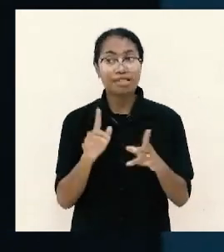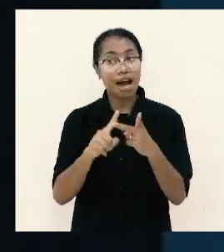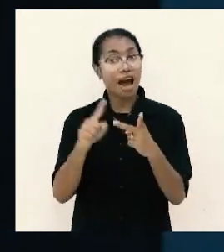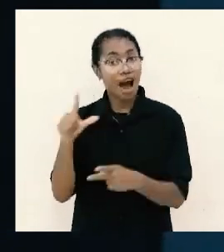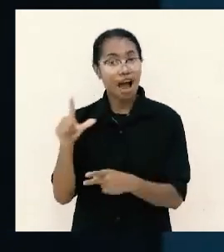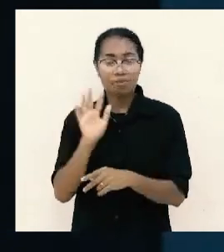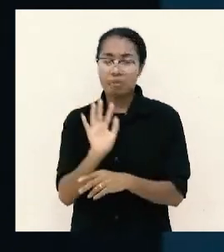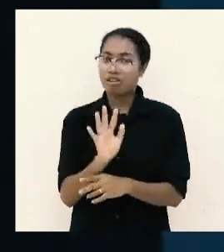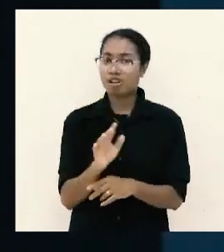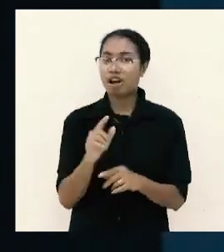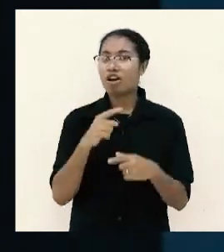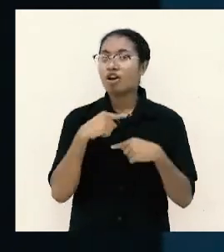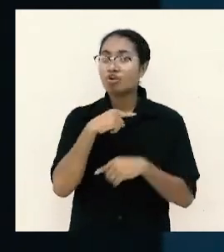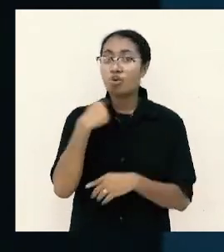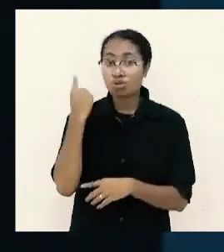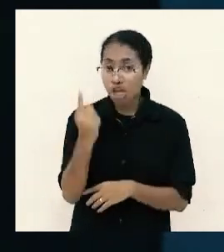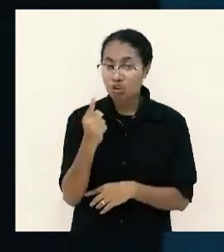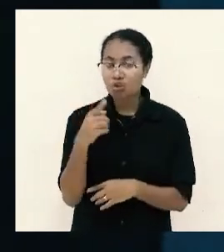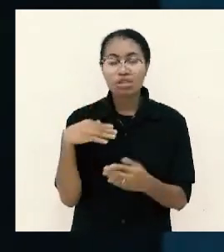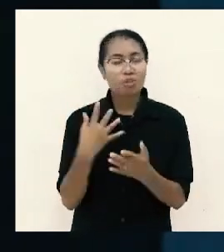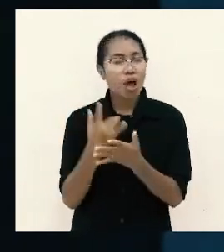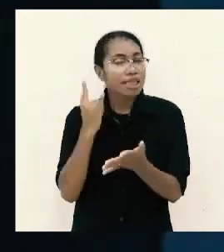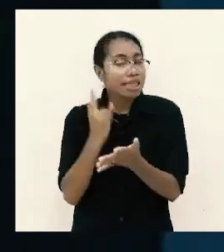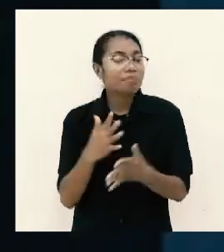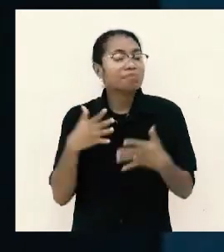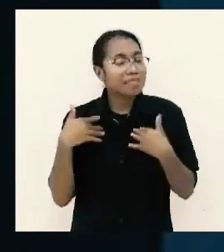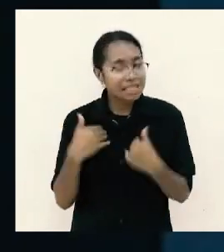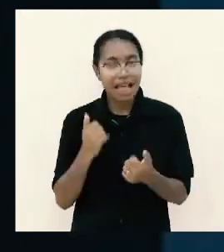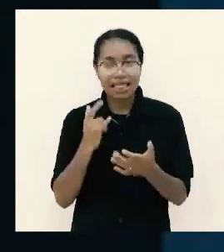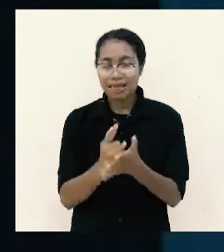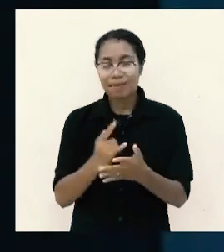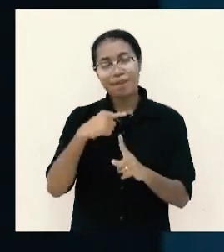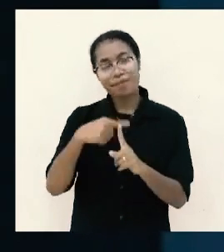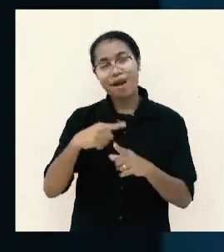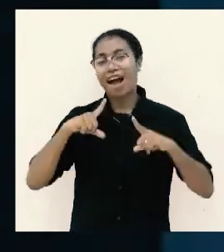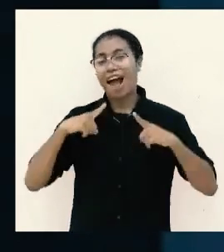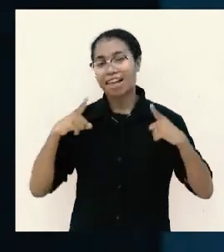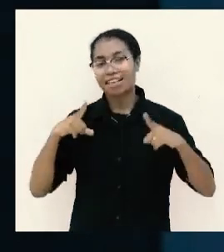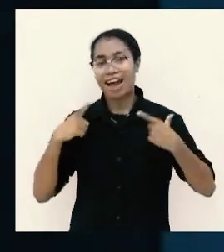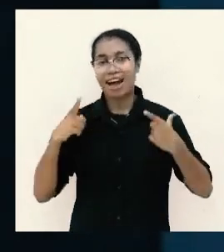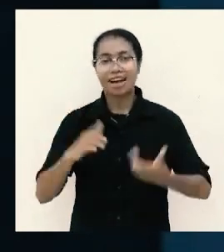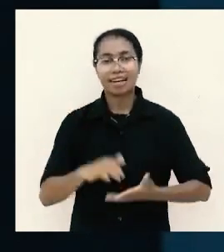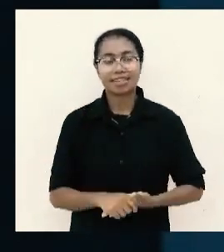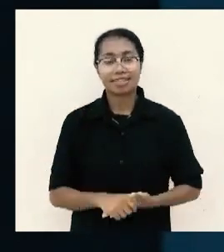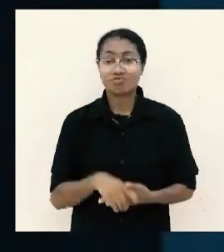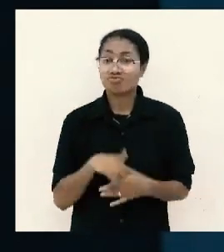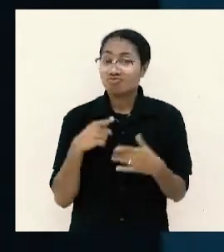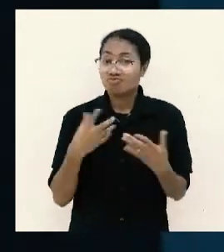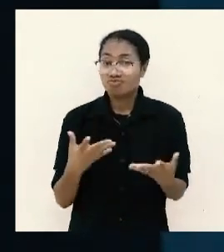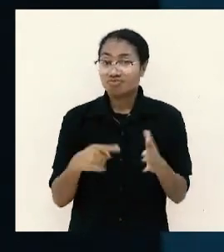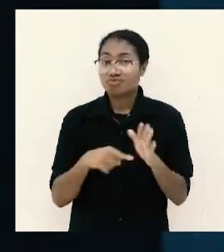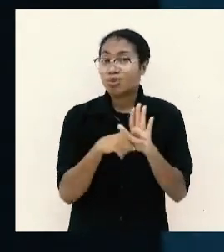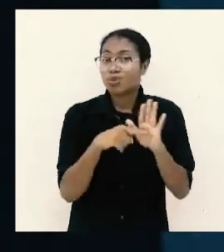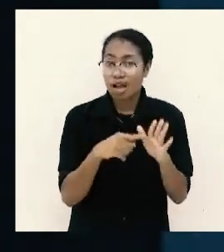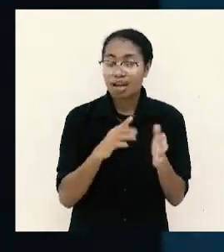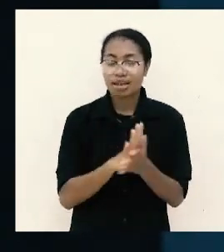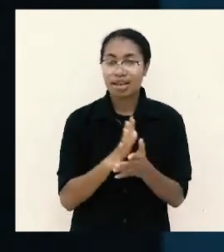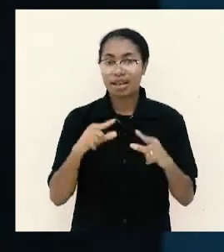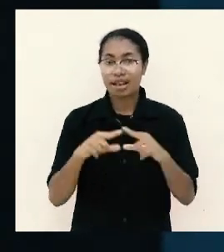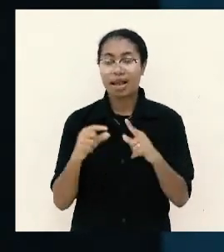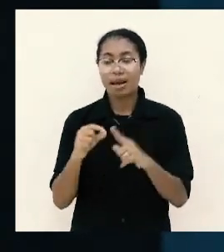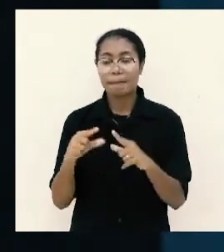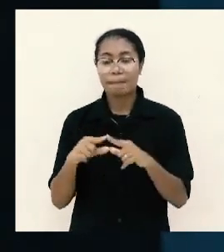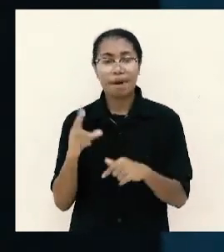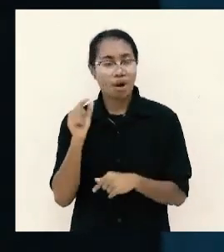dosa apapun asal bisa tambah kaya maka kurang dan lapar itu bisa membuat orang tidak